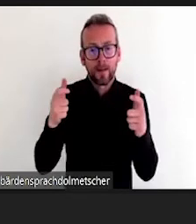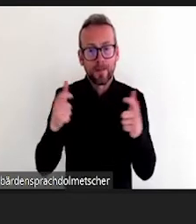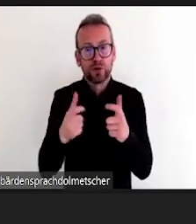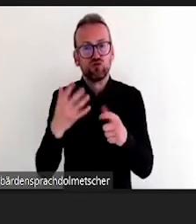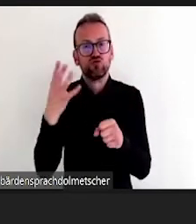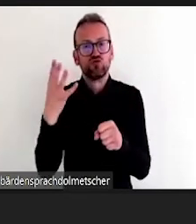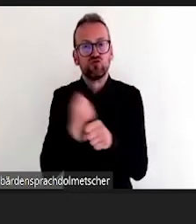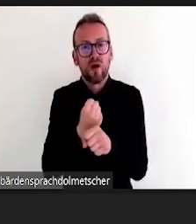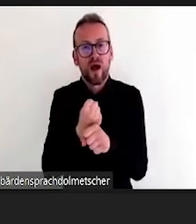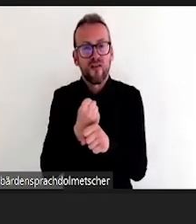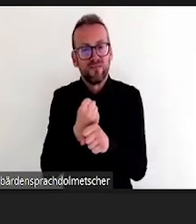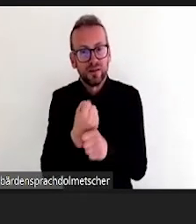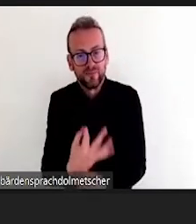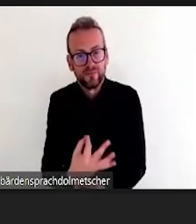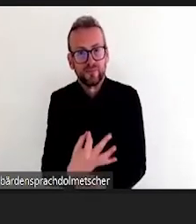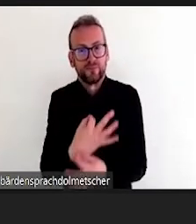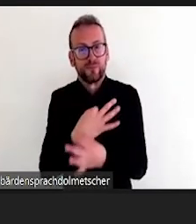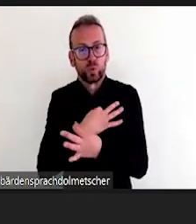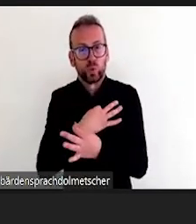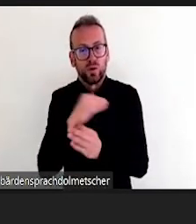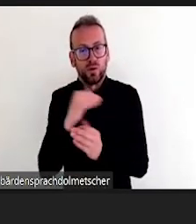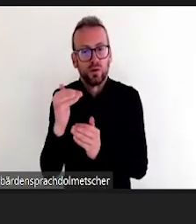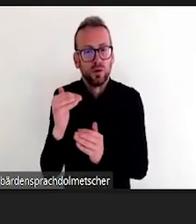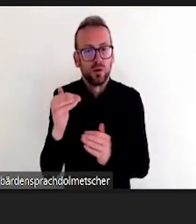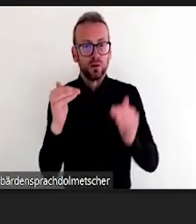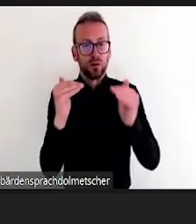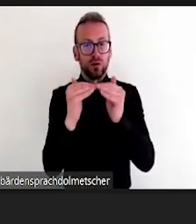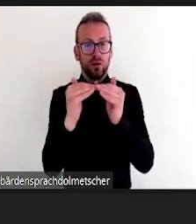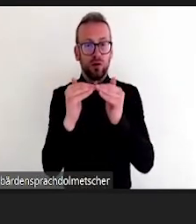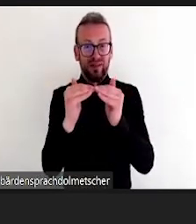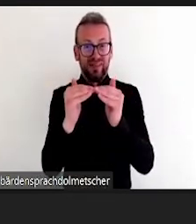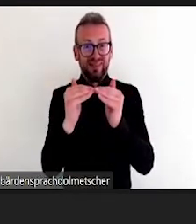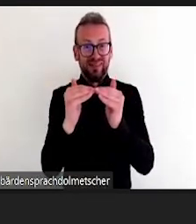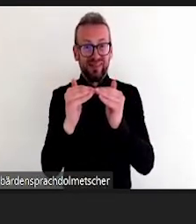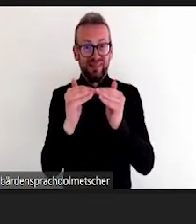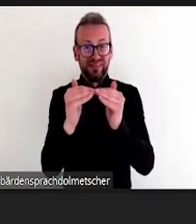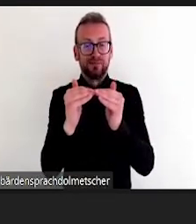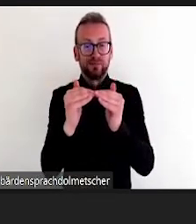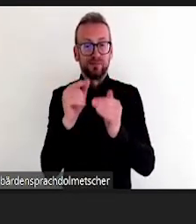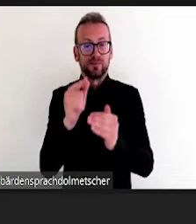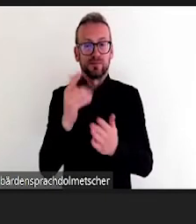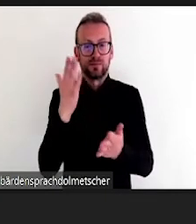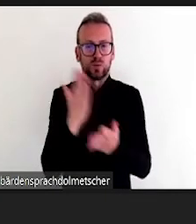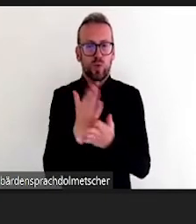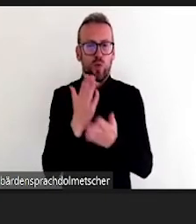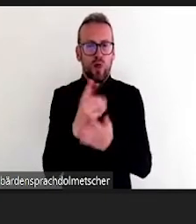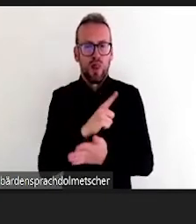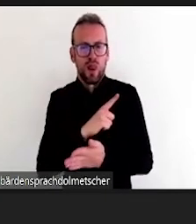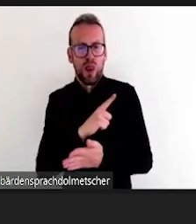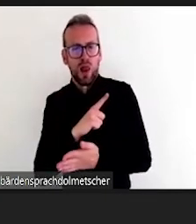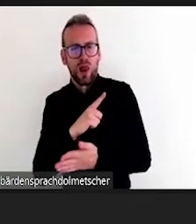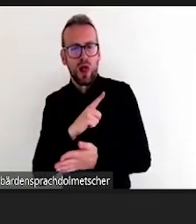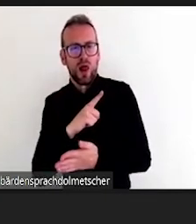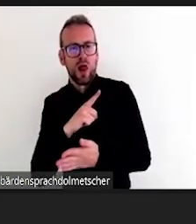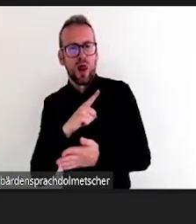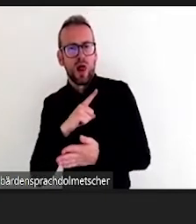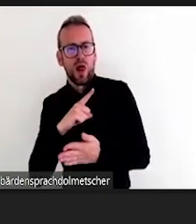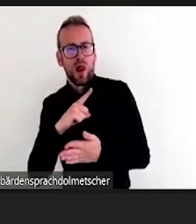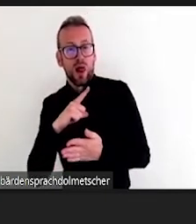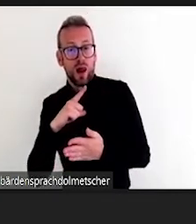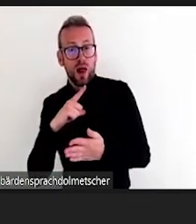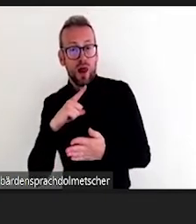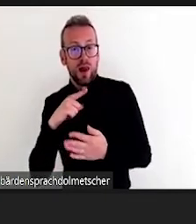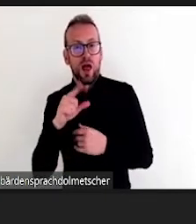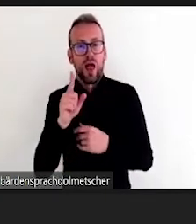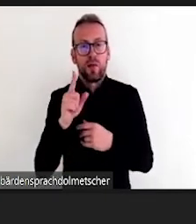klusive Lehre aber weit darüber hinaus und kommt dadurch mehr in den Mainstream, dass es nicht nur diese erste Ebene gibt. Die zweite Ebene